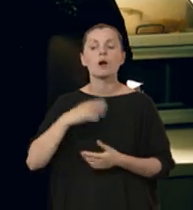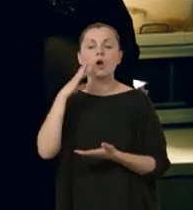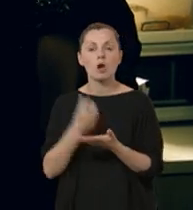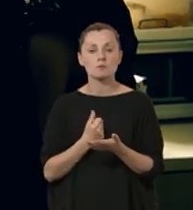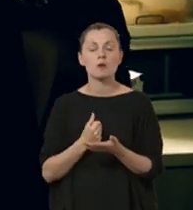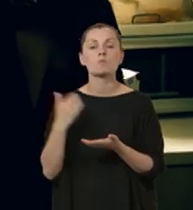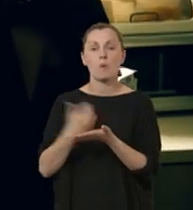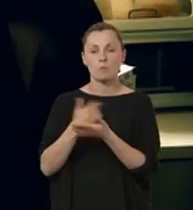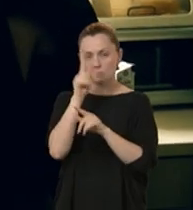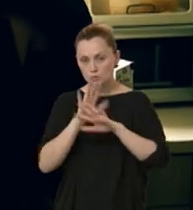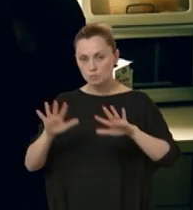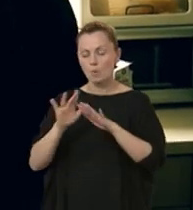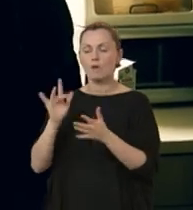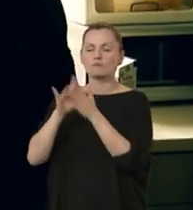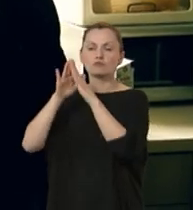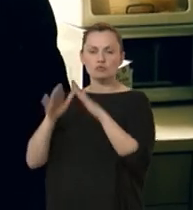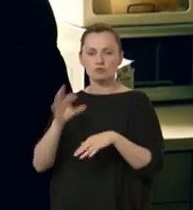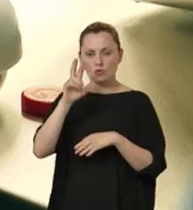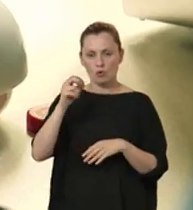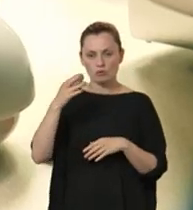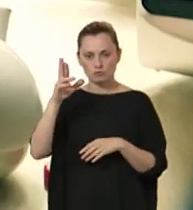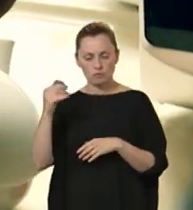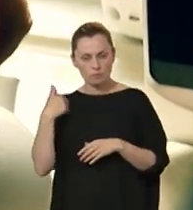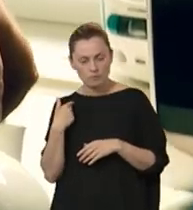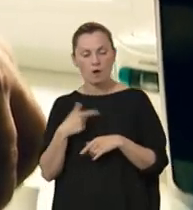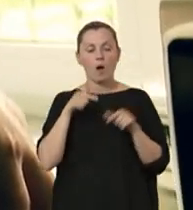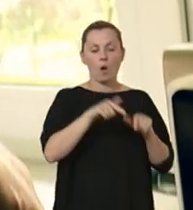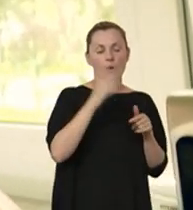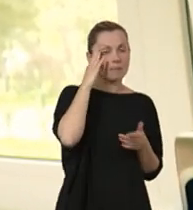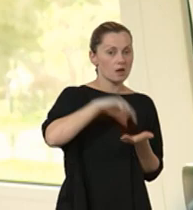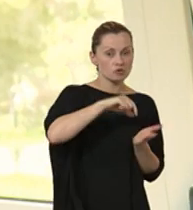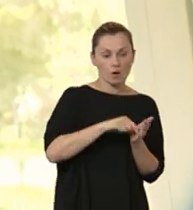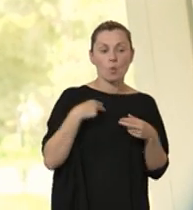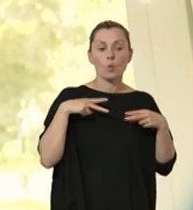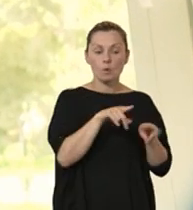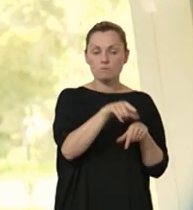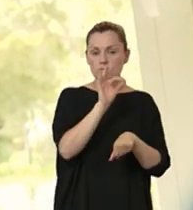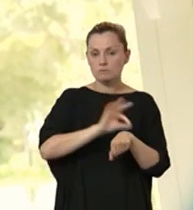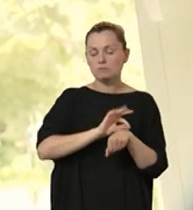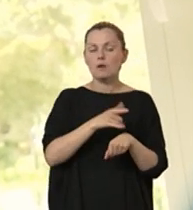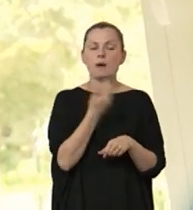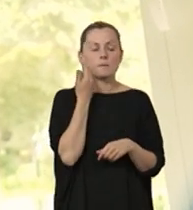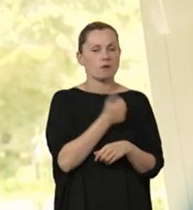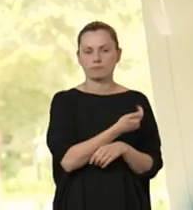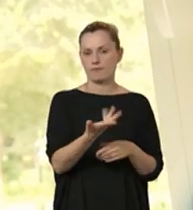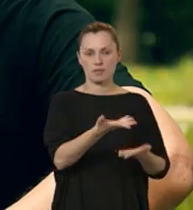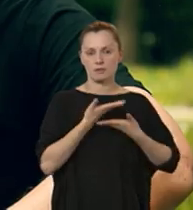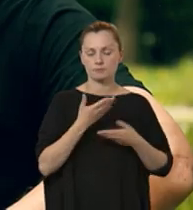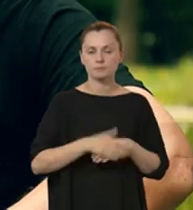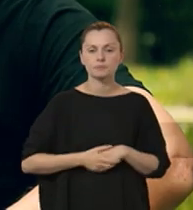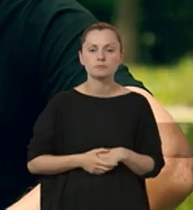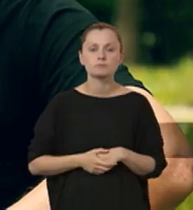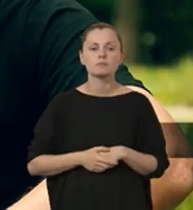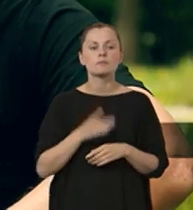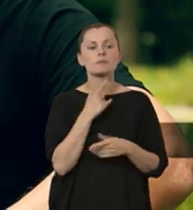Korzystałem z pomocy społecznej. Na schronisku przebywałem. No tutaj to mieszkanie, ten udział w tym projekcie, no bardzo wiele mi dał.